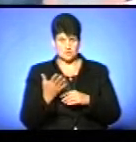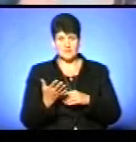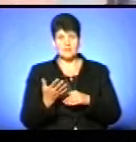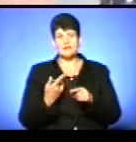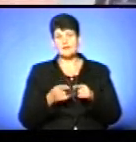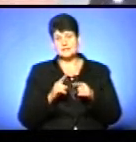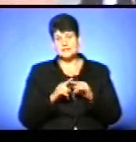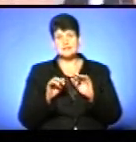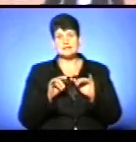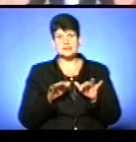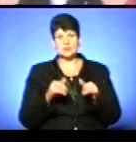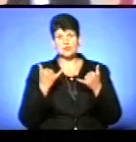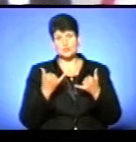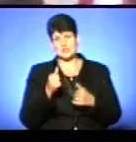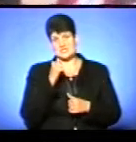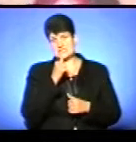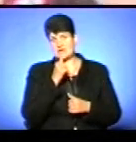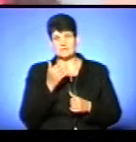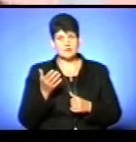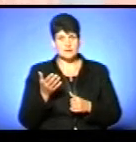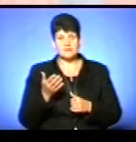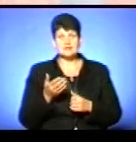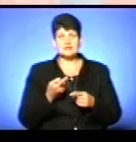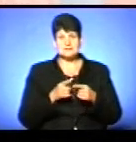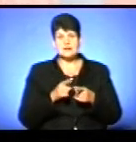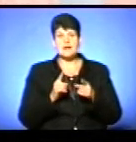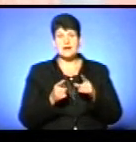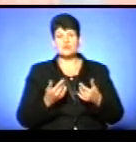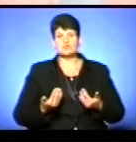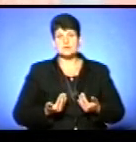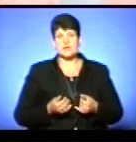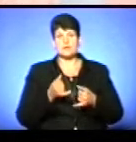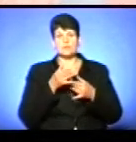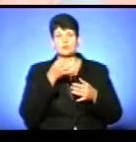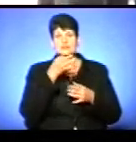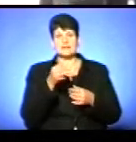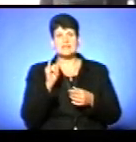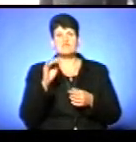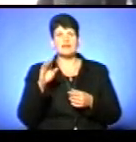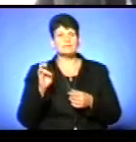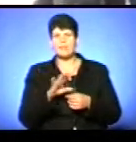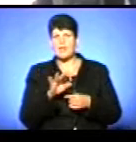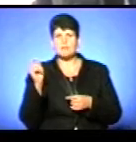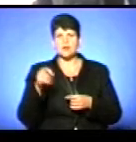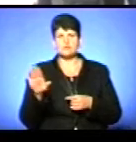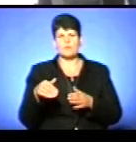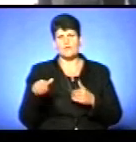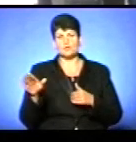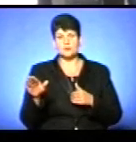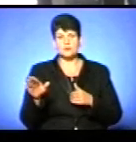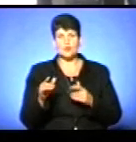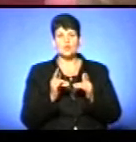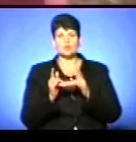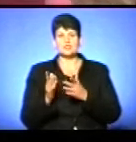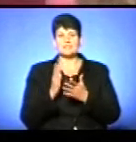діло, що називається, сьогодні-завтра. Це реальність життя, яке не можна сказати, Іван, не приїжджай або підходь. Гуртожитків